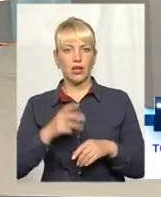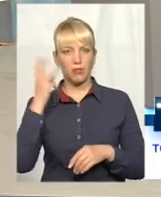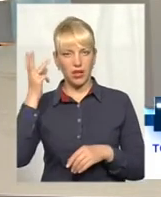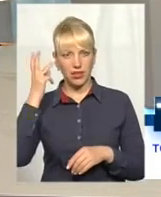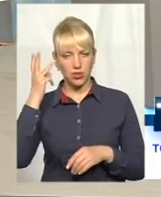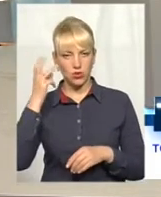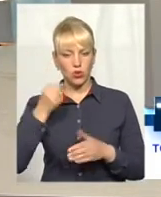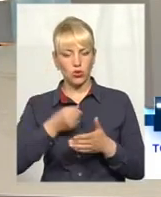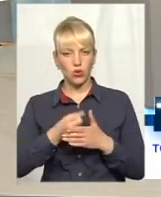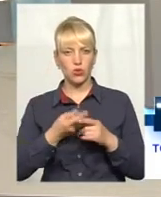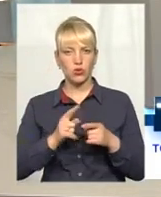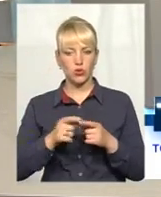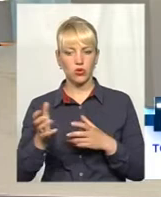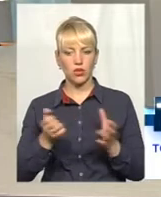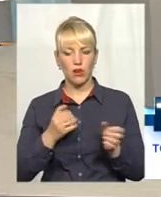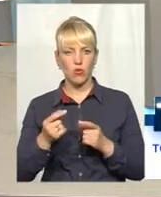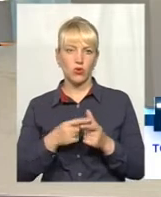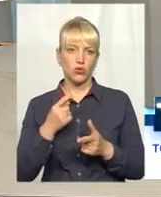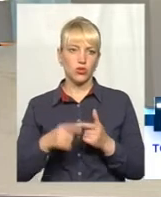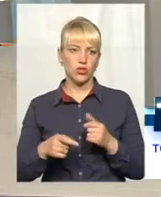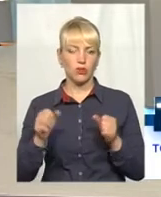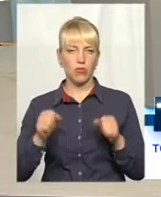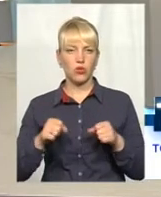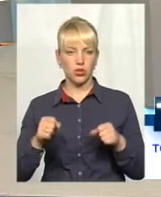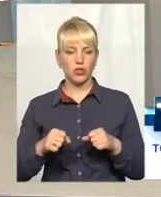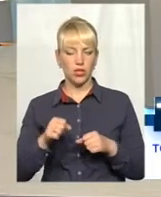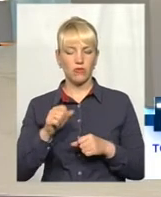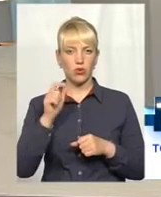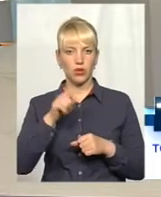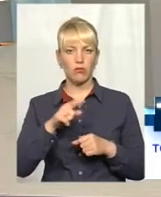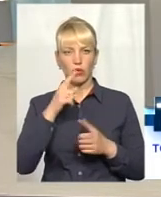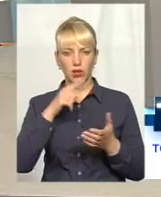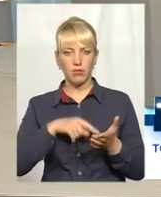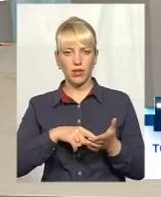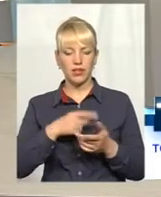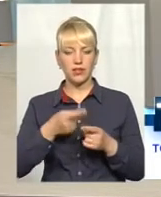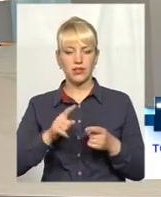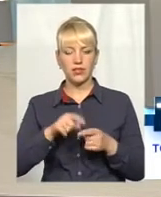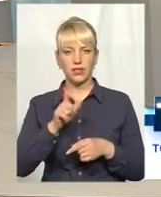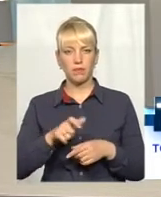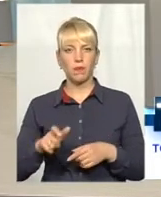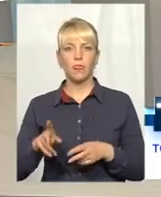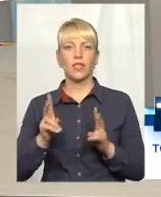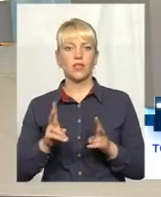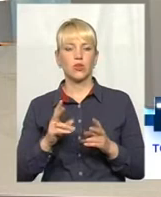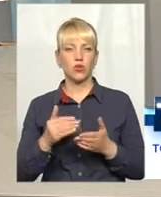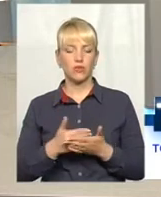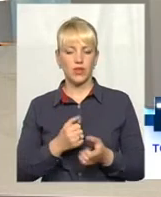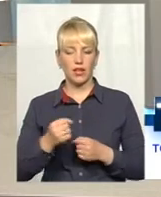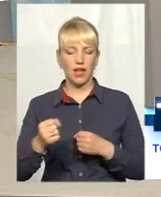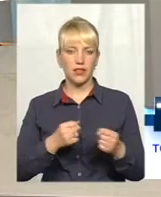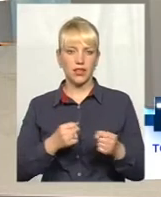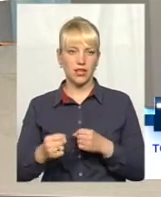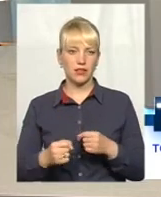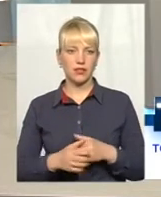до цього набору, чи, можливо, туди потраплять ті, хто нові кандидати пройдуть